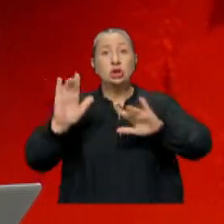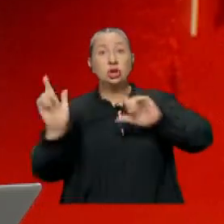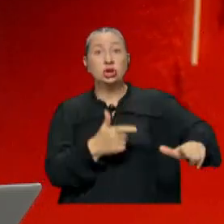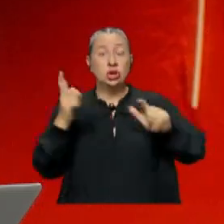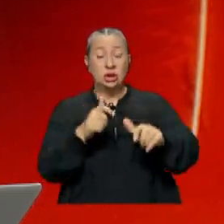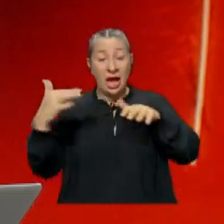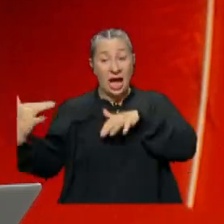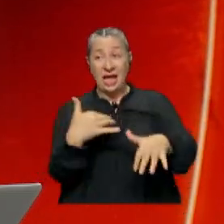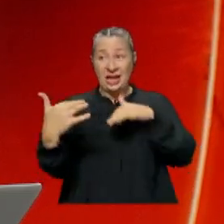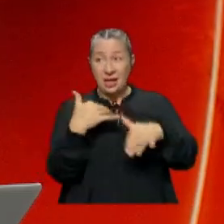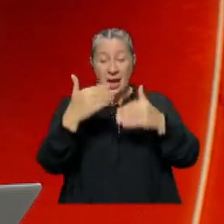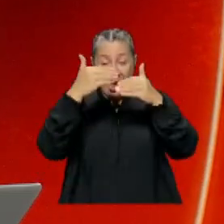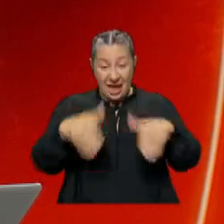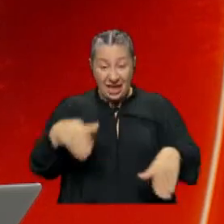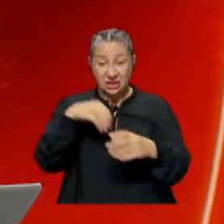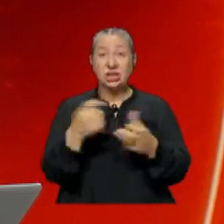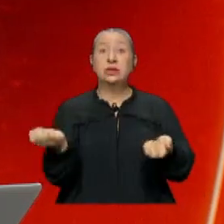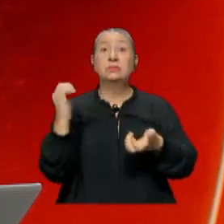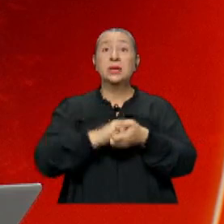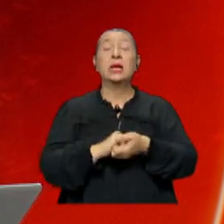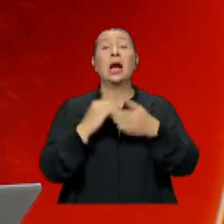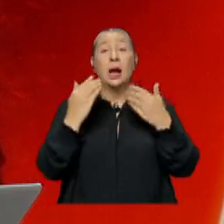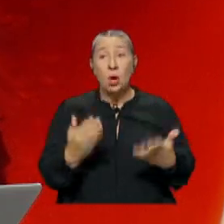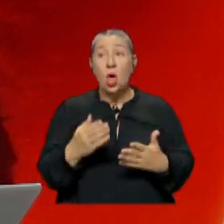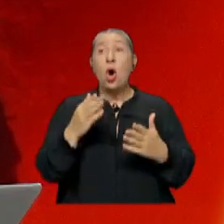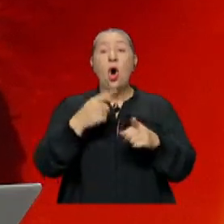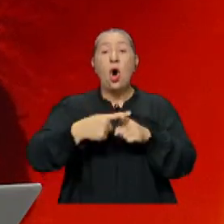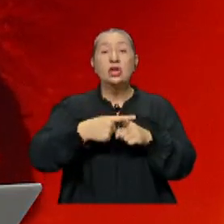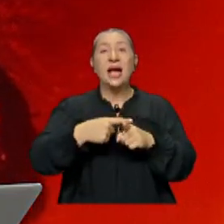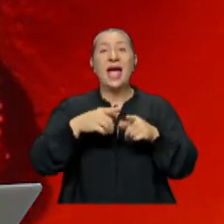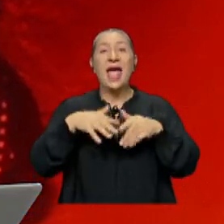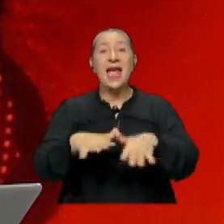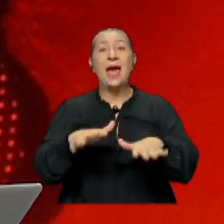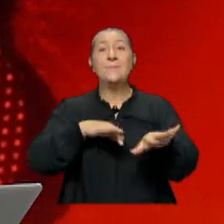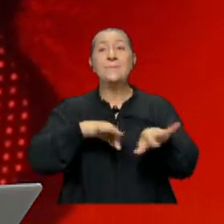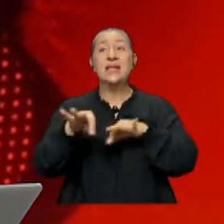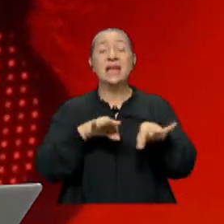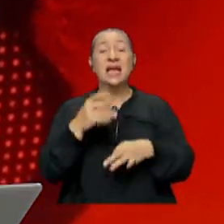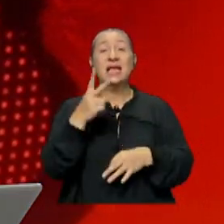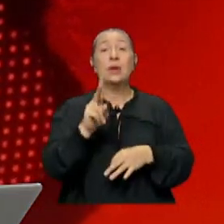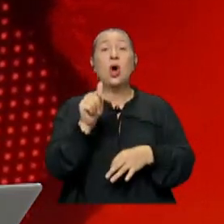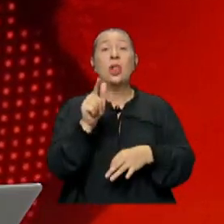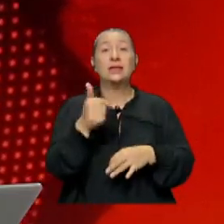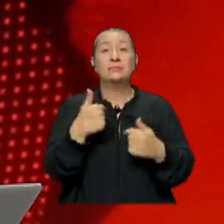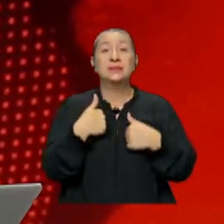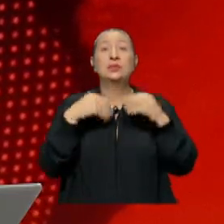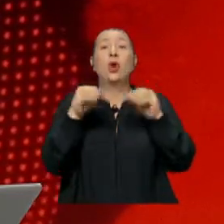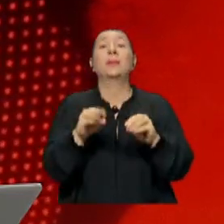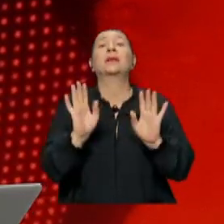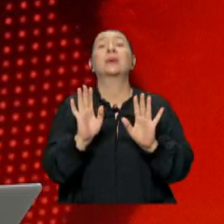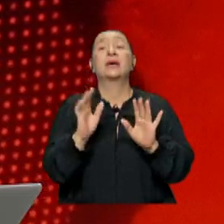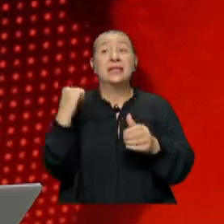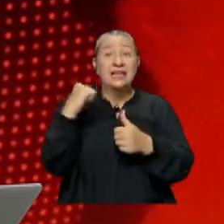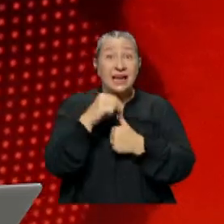önlenmesine ilişkin iş birliğini öngören ortak eylem planını uygulamaya 2016'da biz koymadık mı?